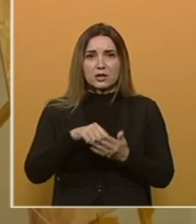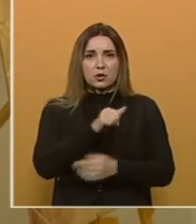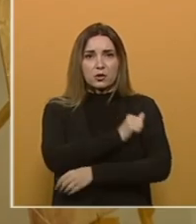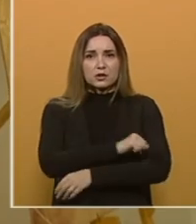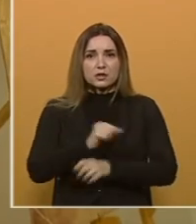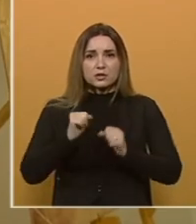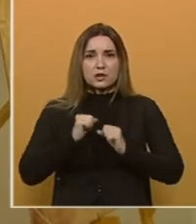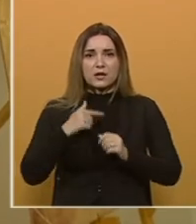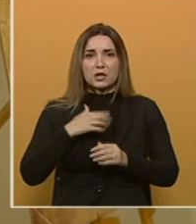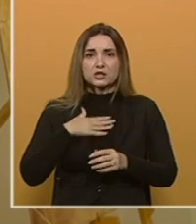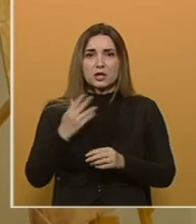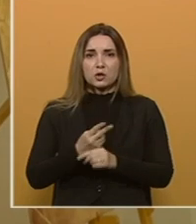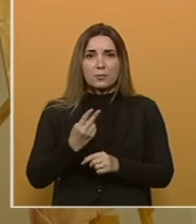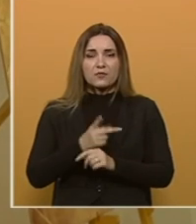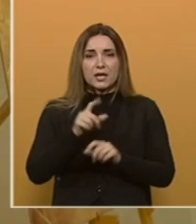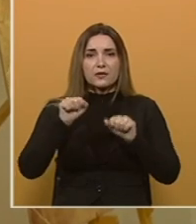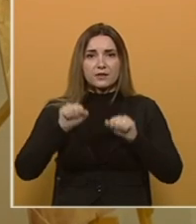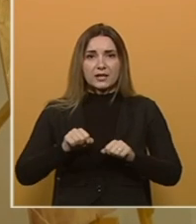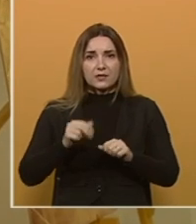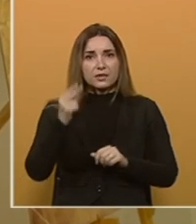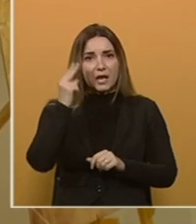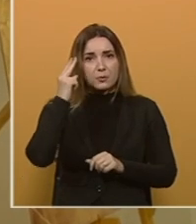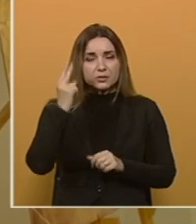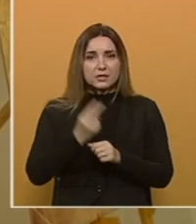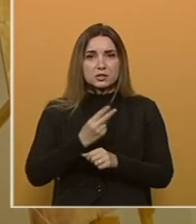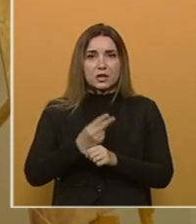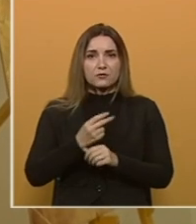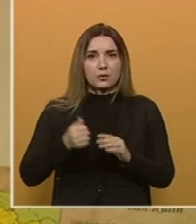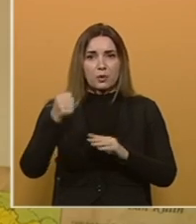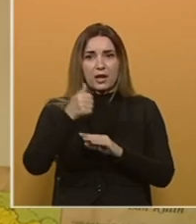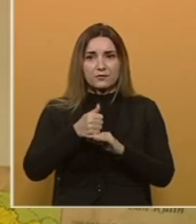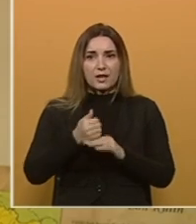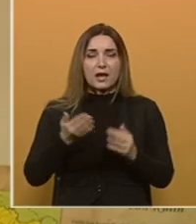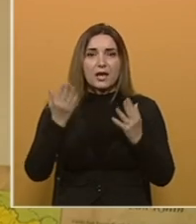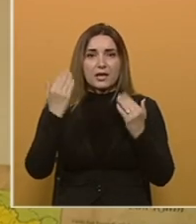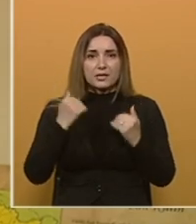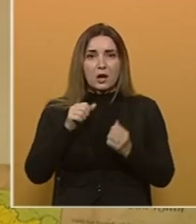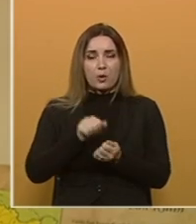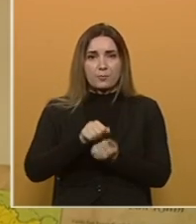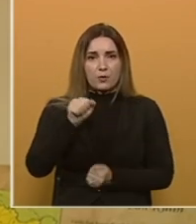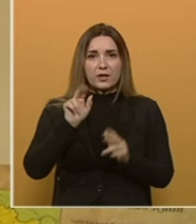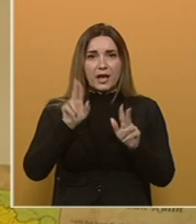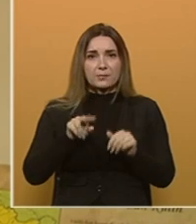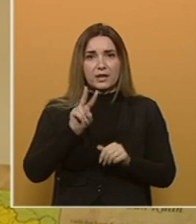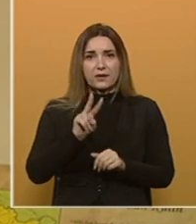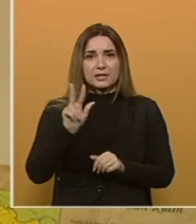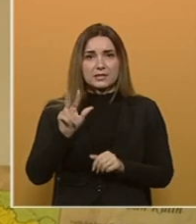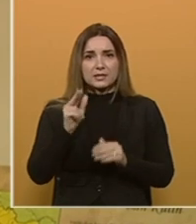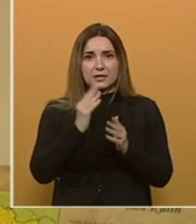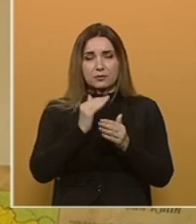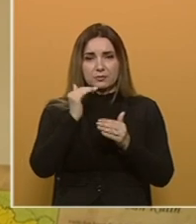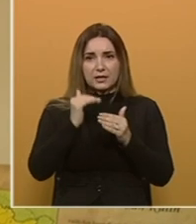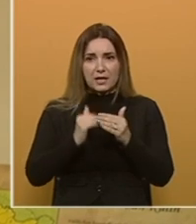državnosti naše domovine i vladavini najpoznatijeg državnog poglavara. Iako povelja ima 23 rijetka